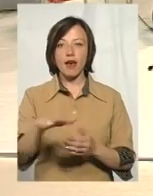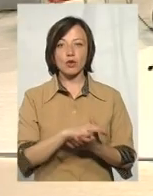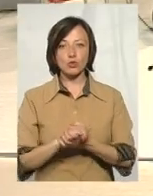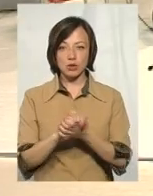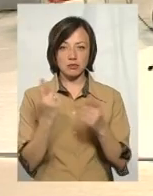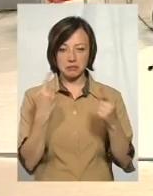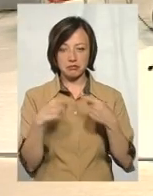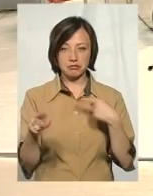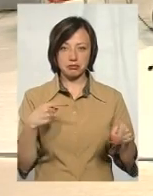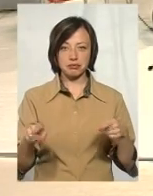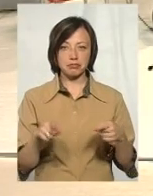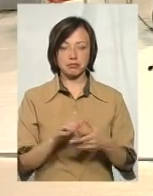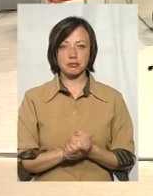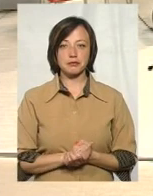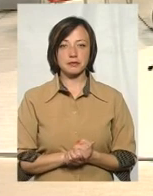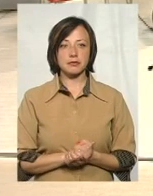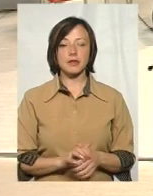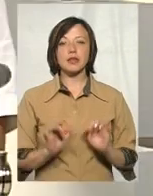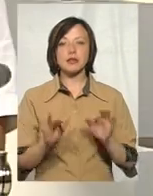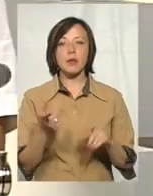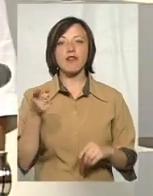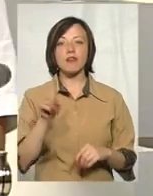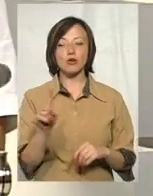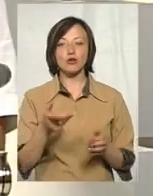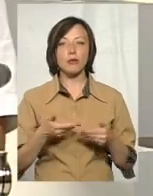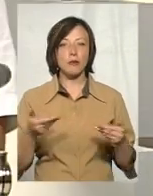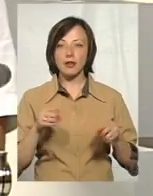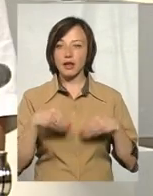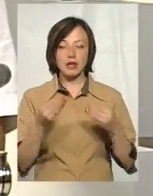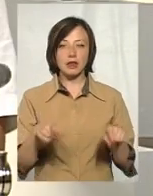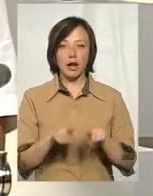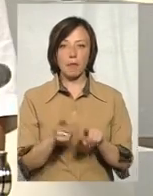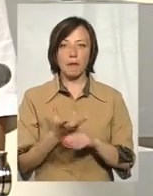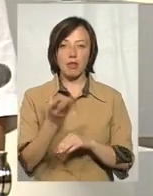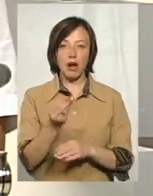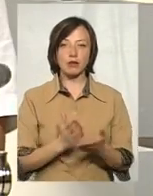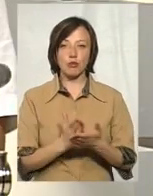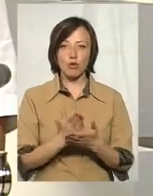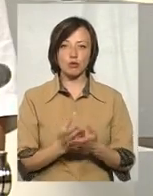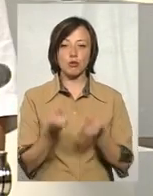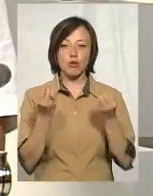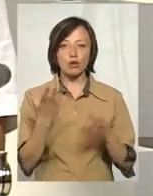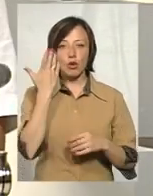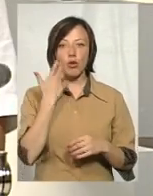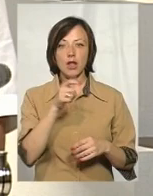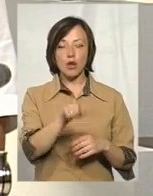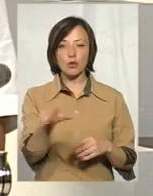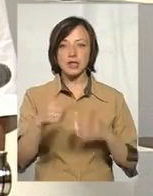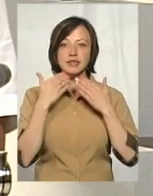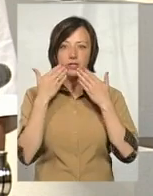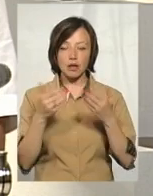ну, суттєво відрізняється. Справа в тому, що ми не надаємо таких платних послуг, ми просто, коли люди звертаються,